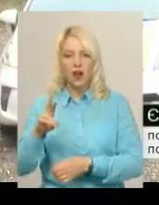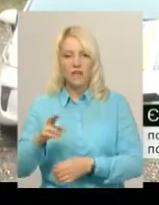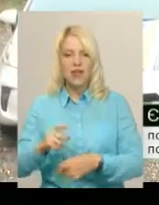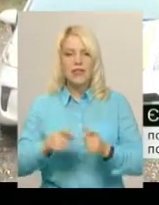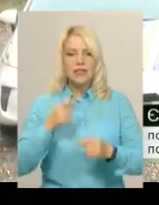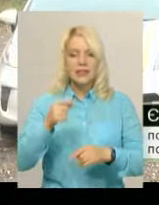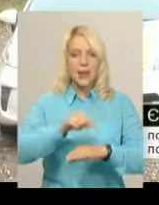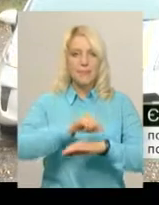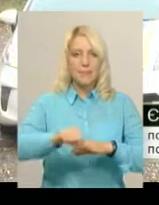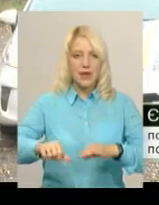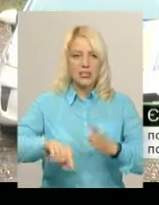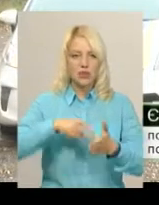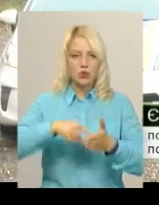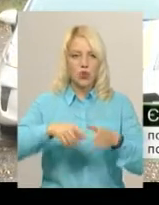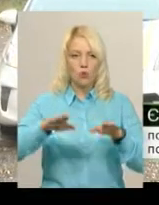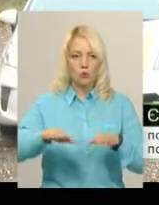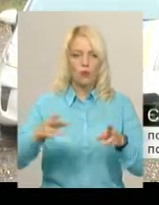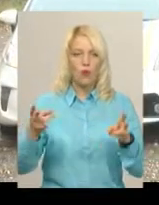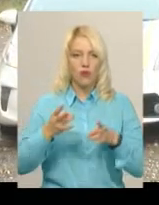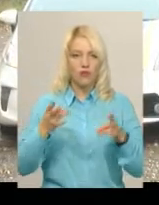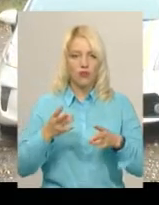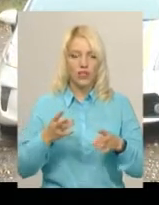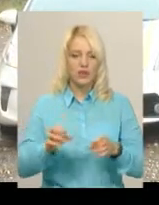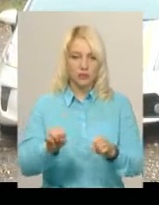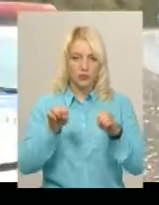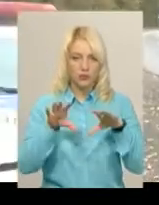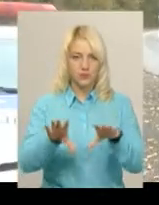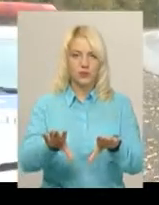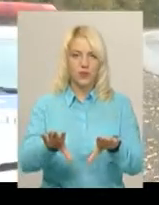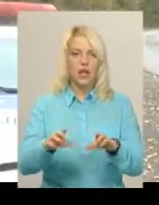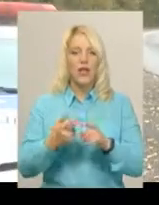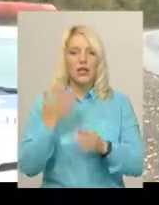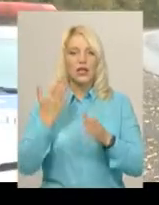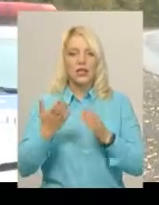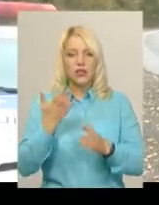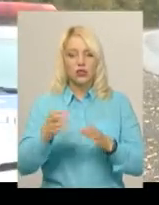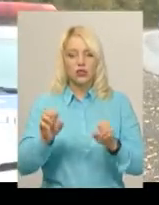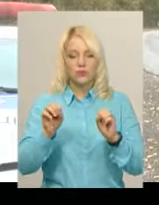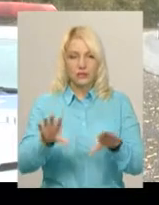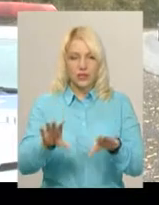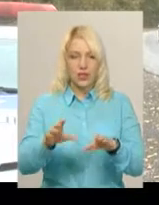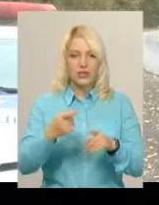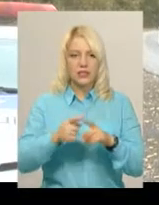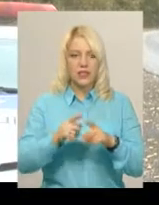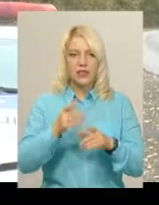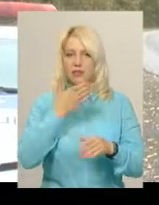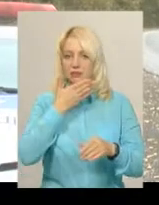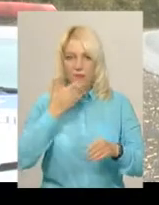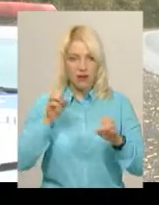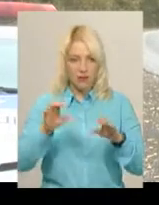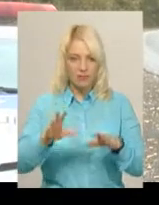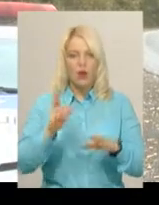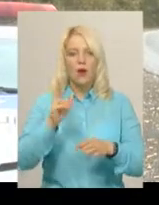мають їхати з увимкненим ближнім світлом фар або даними ходовими вогнями. За невимкнені ближнє світло фар виноситься письмове попередження